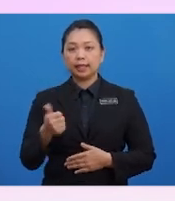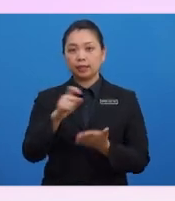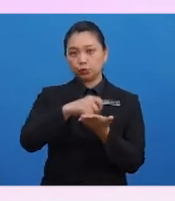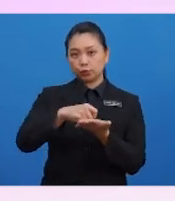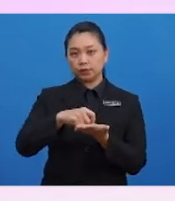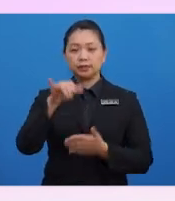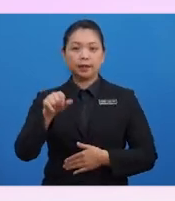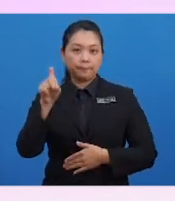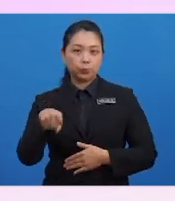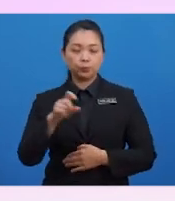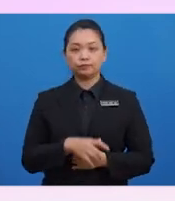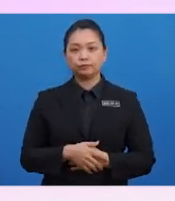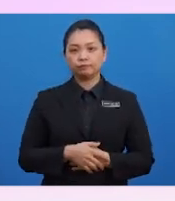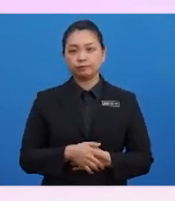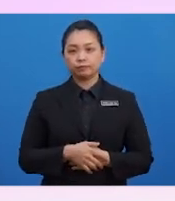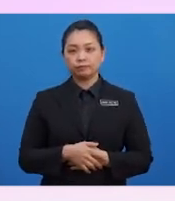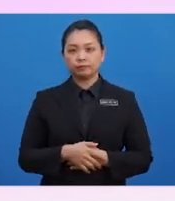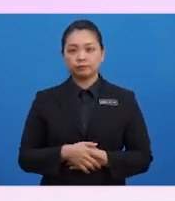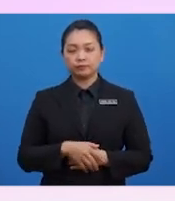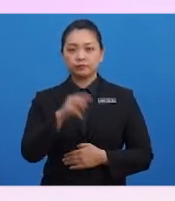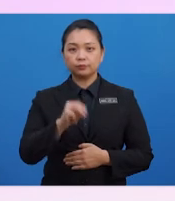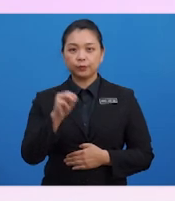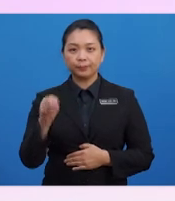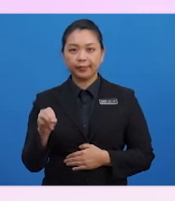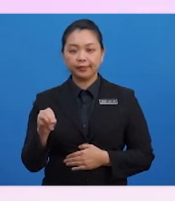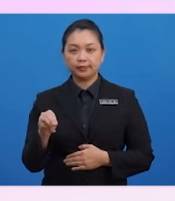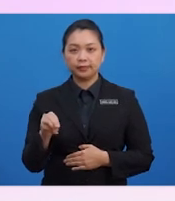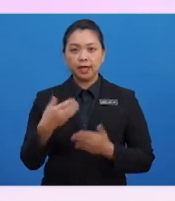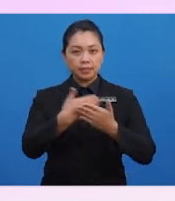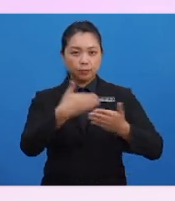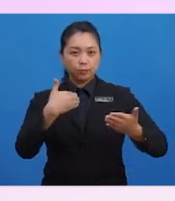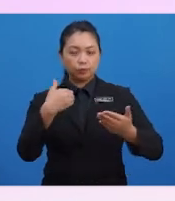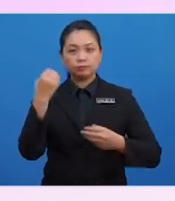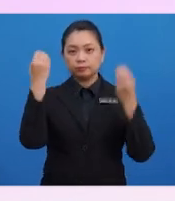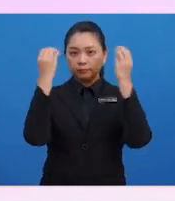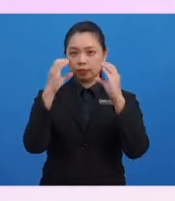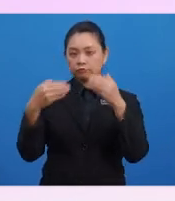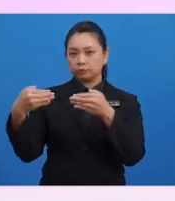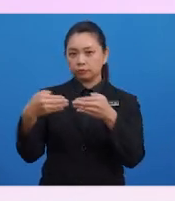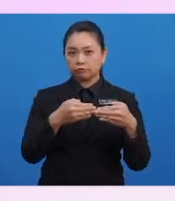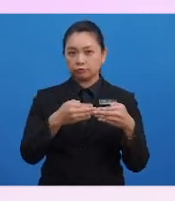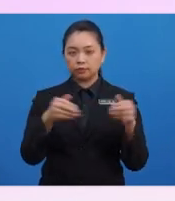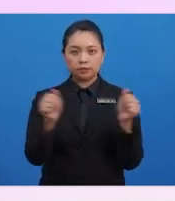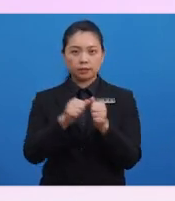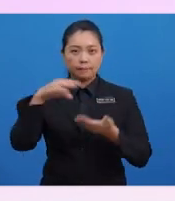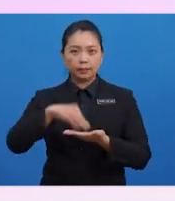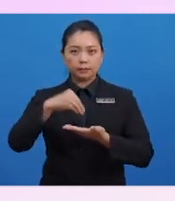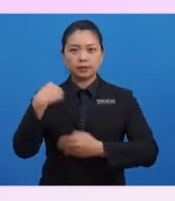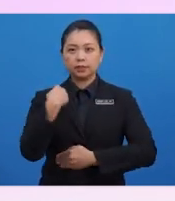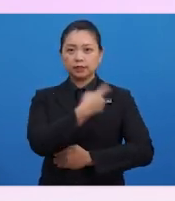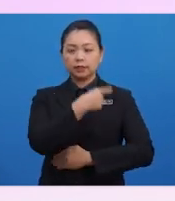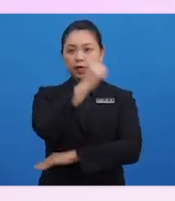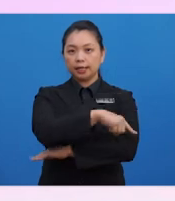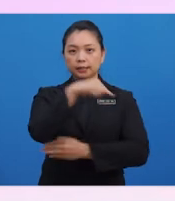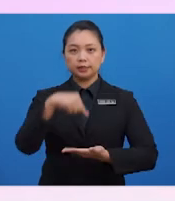yang diperlukan. Murid-murid, sebelum cikgu meneruskan dengan sesi pembelajaran kita pada